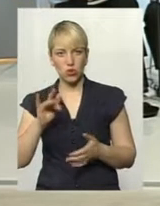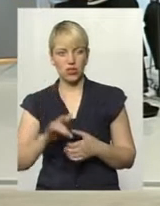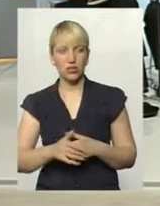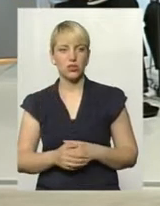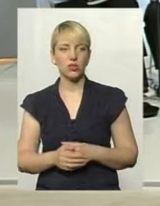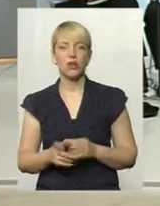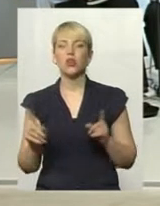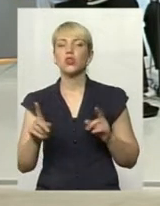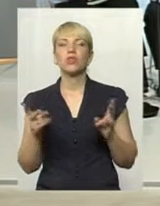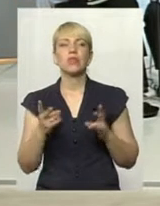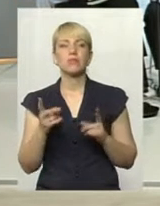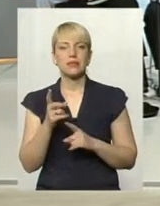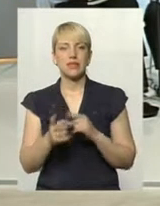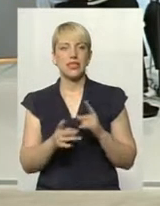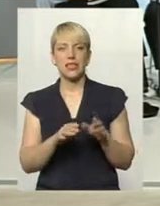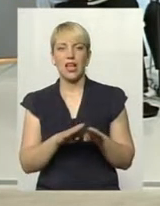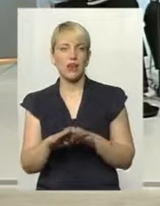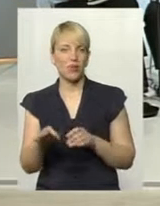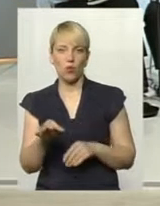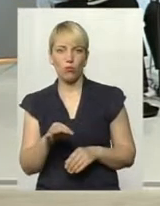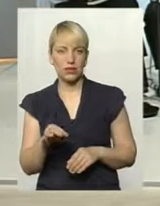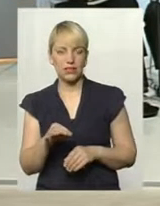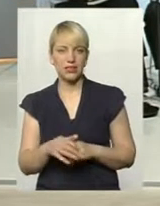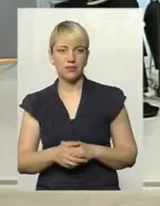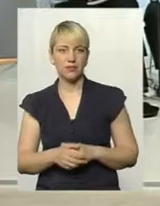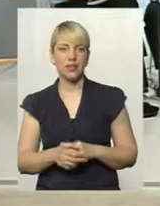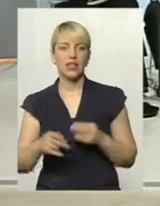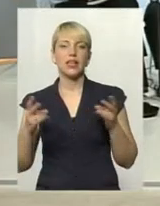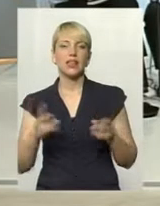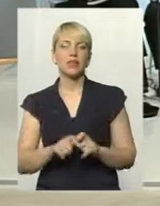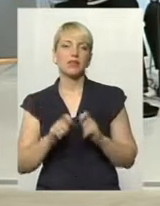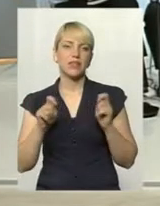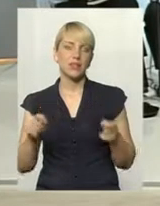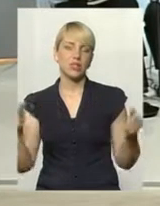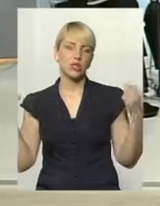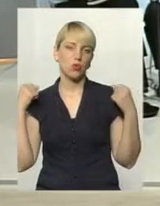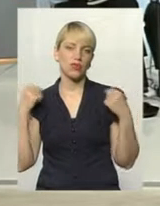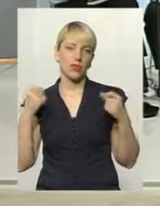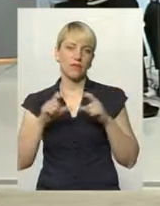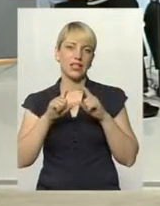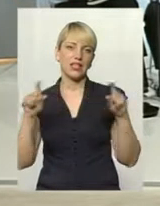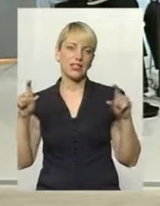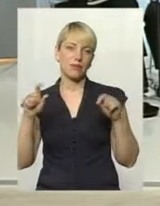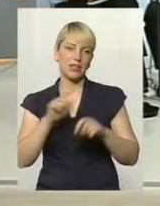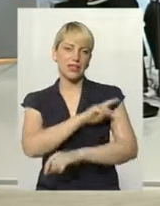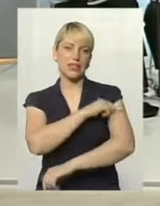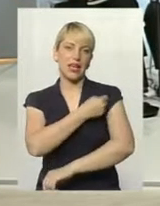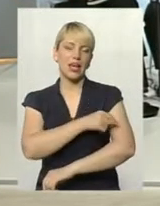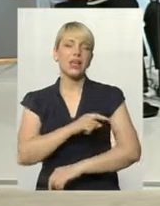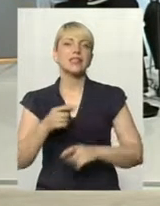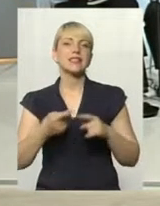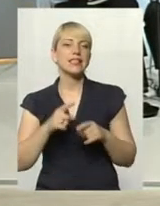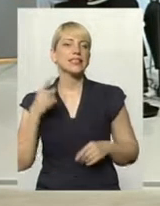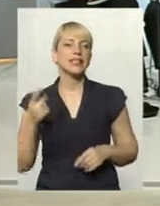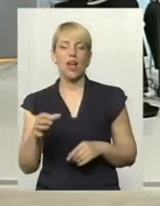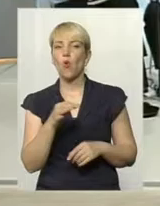Що можна змінити на рівні області? Треба відкрити спортивний диспансер? Це єдина область, яка його не